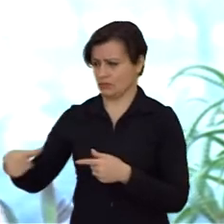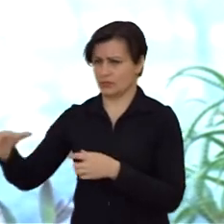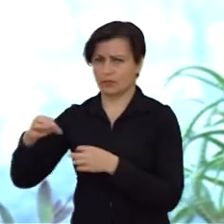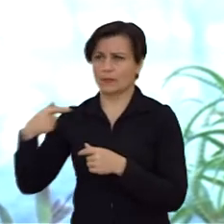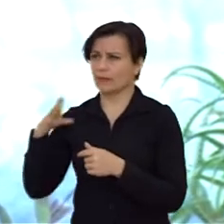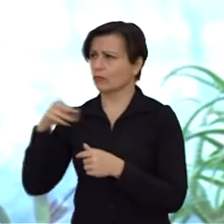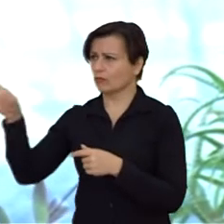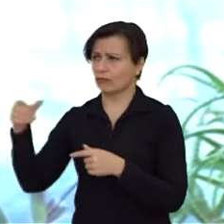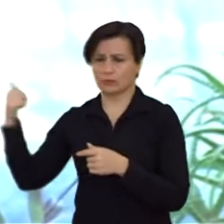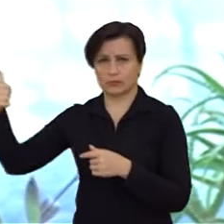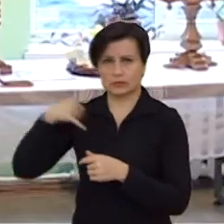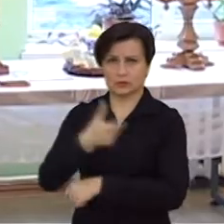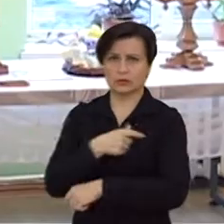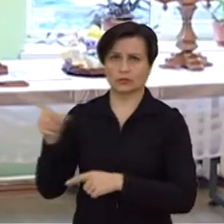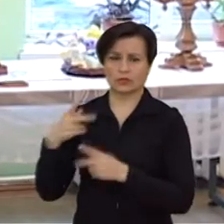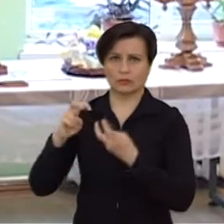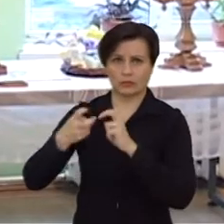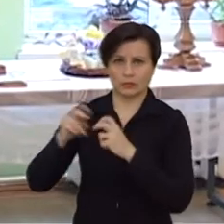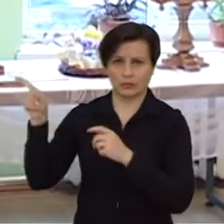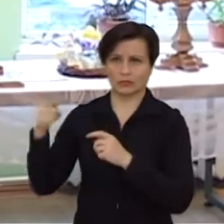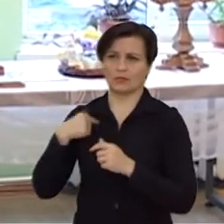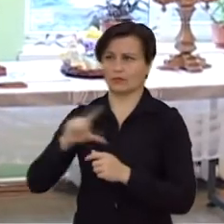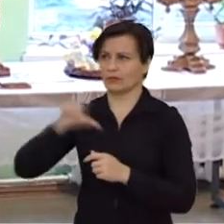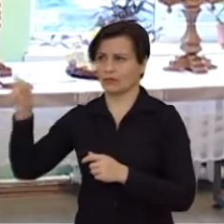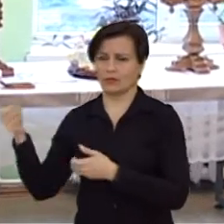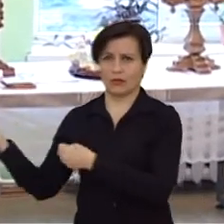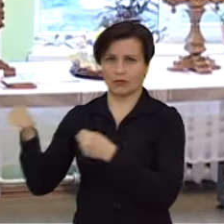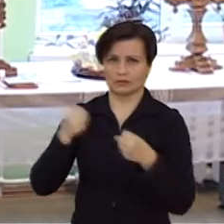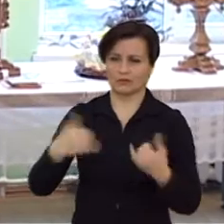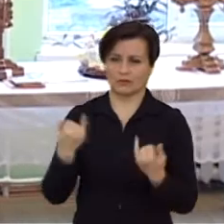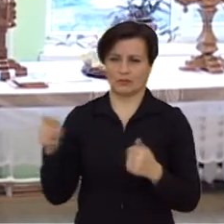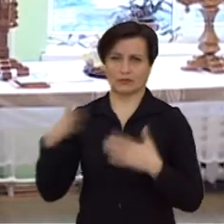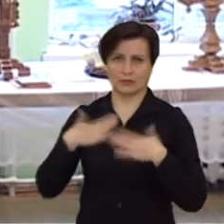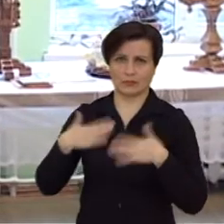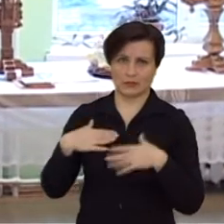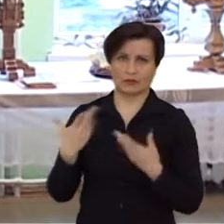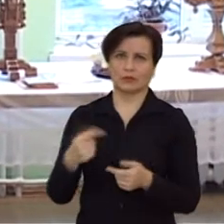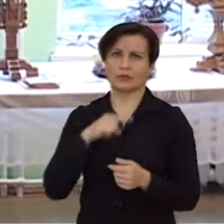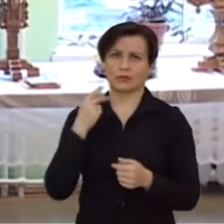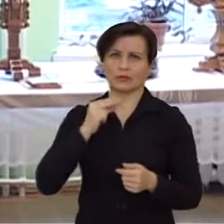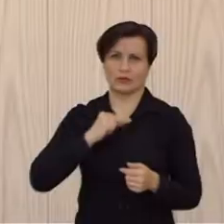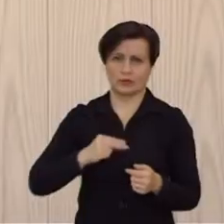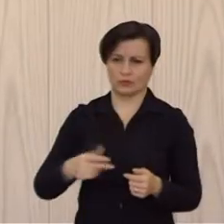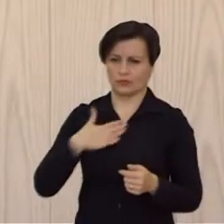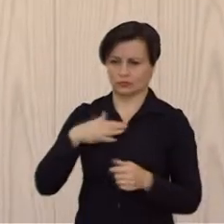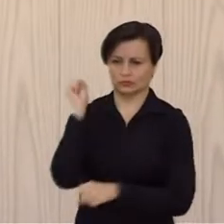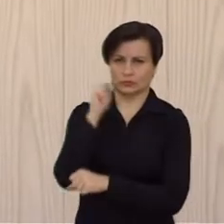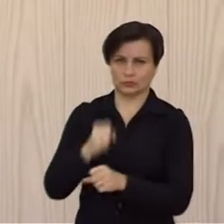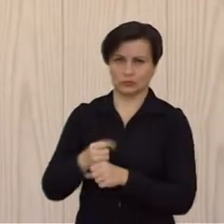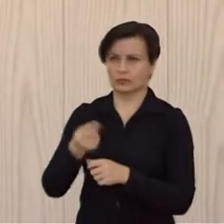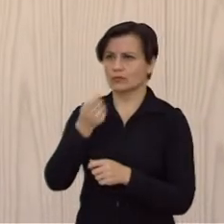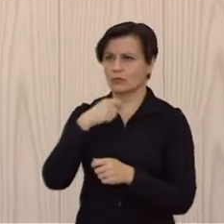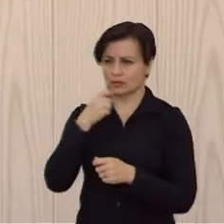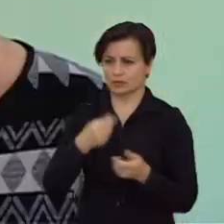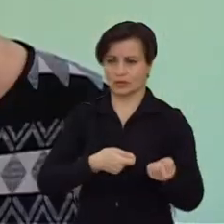Seniūnas, kad žmogui blogai bėda, tai važiavim, prisivežiame, maudom dabar. Ketiri darbuotojai suklebono, maistą tiekė,